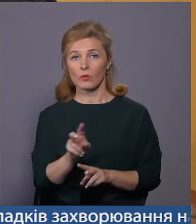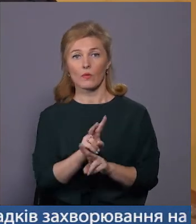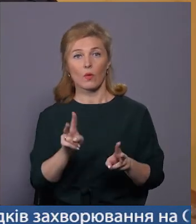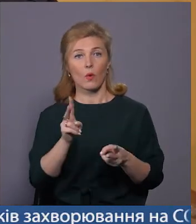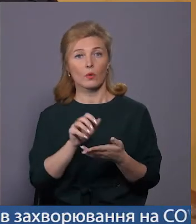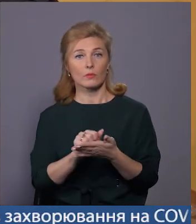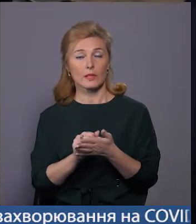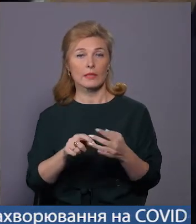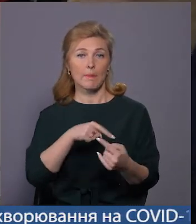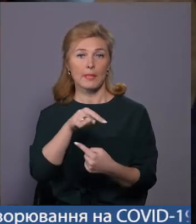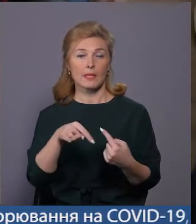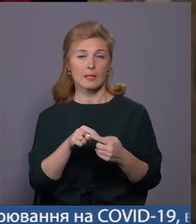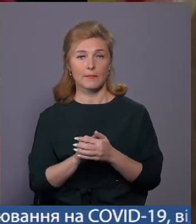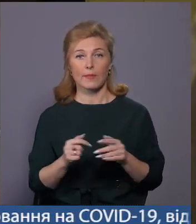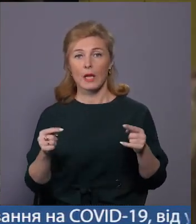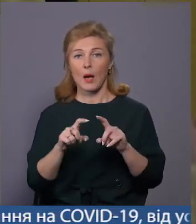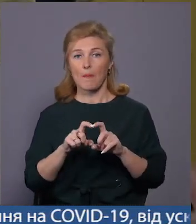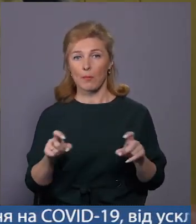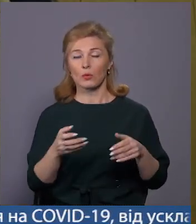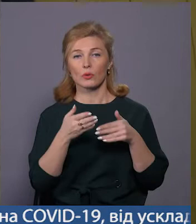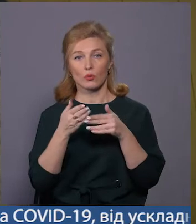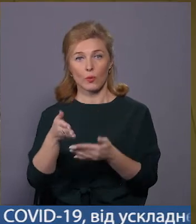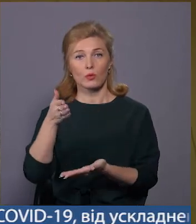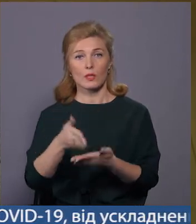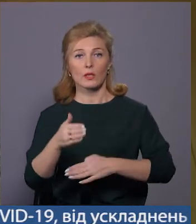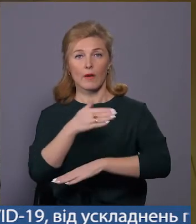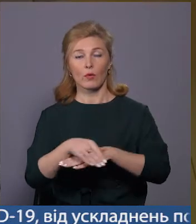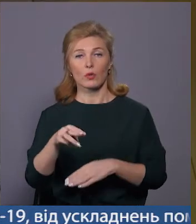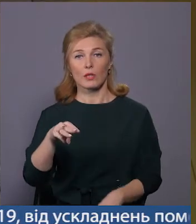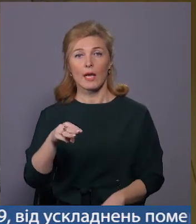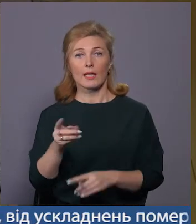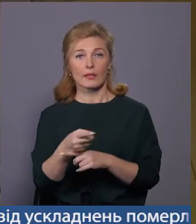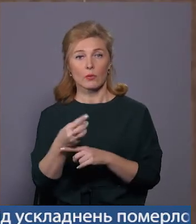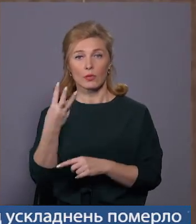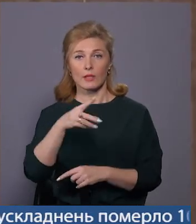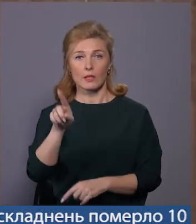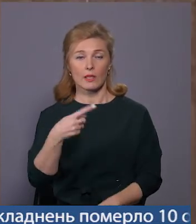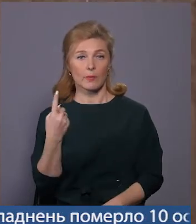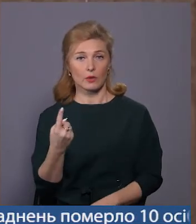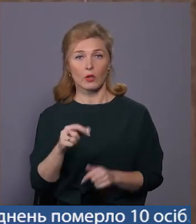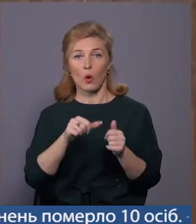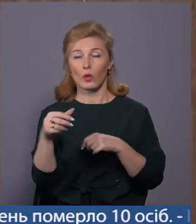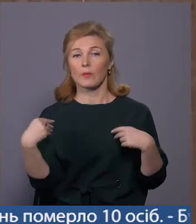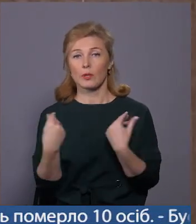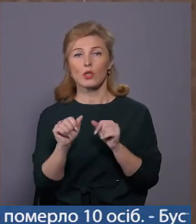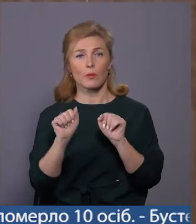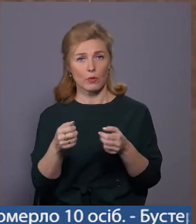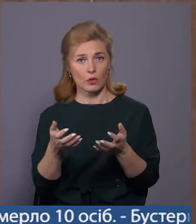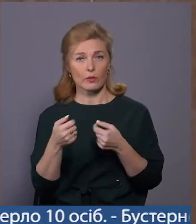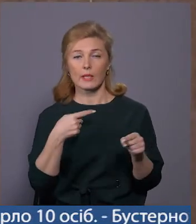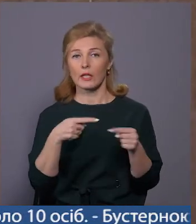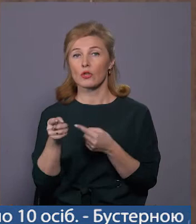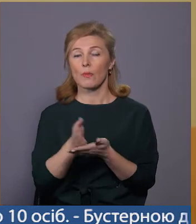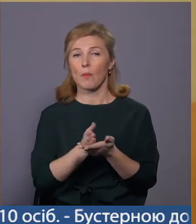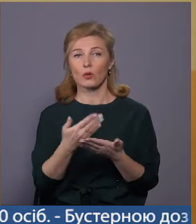займаються бізнесом. Пункт гуманітарної допомоги знаходиться на Тернопільській, 30 дріб 1. Окрім речей, тут можна отримати й інші